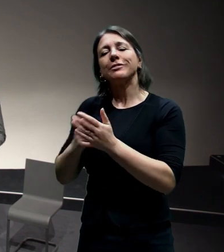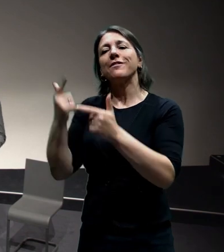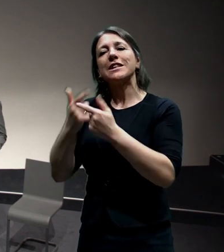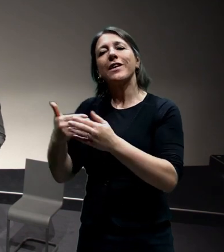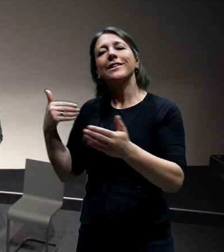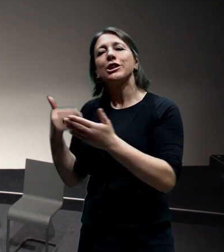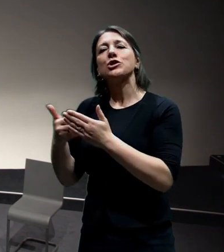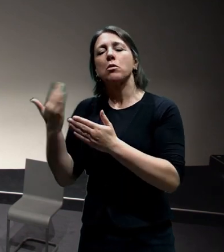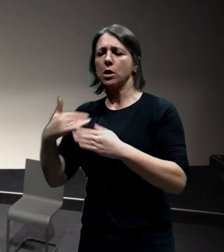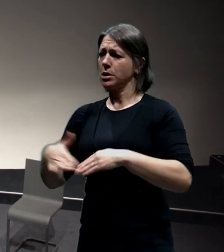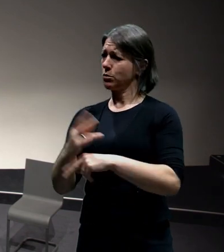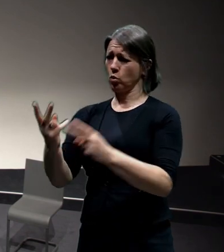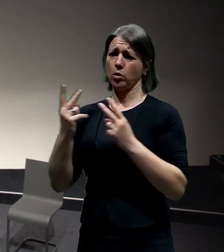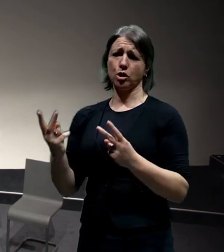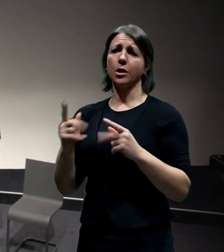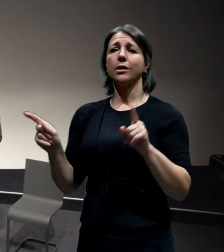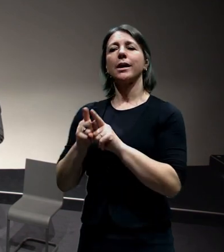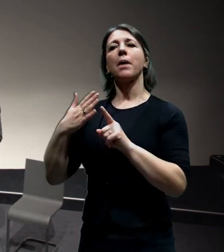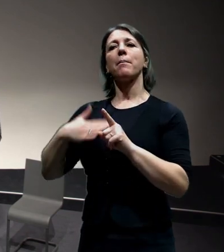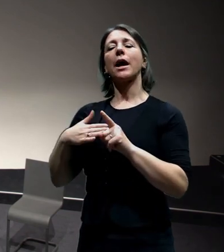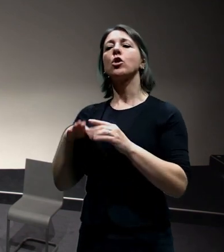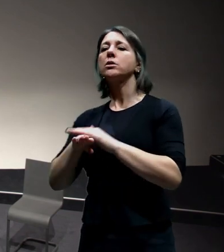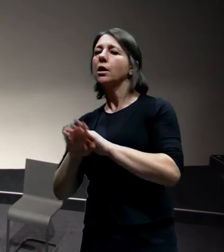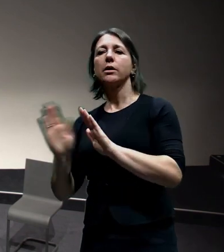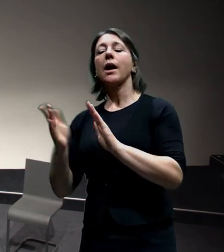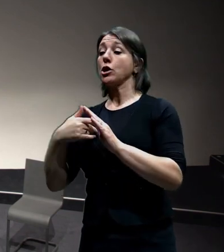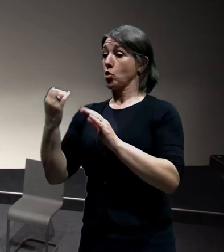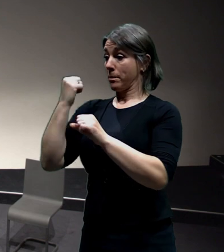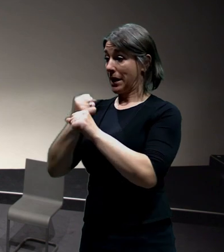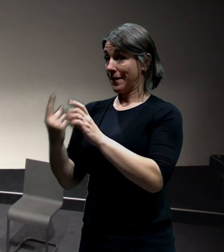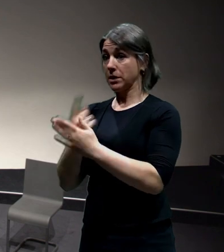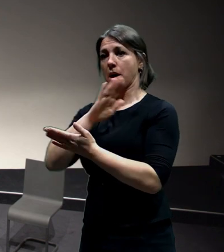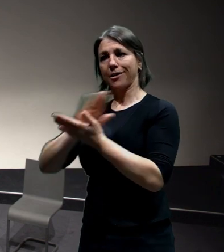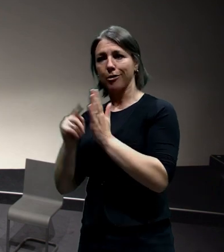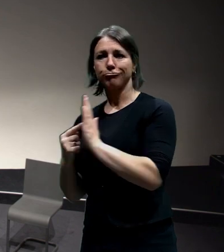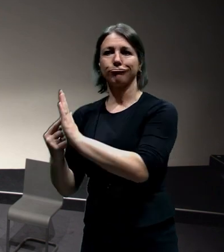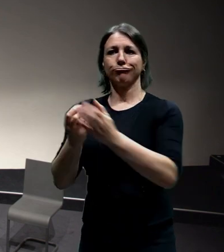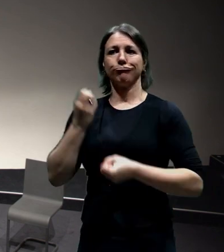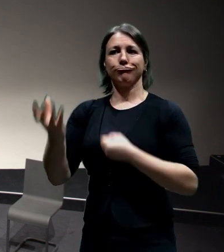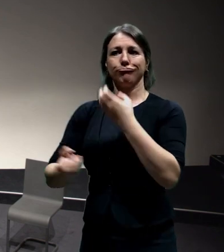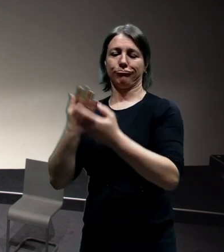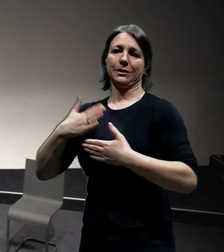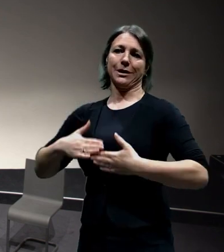důležitá a jsem rád, že ji můžeme ukázat i ty výsledky a sdílet se s vámi.